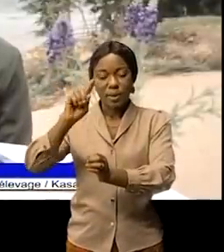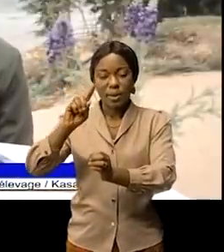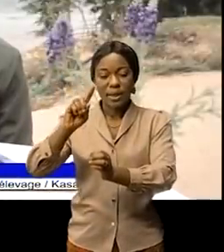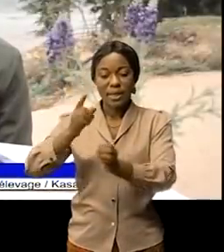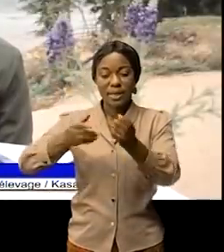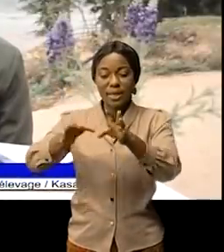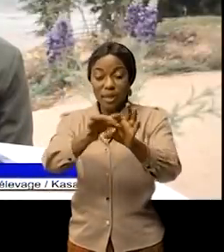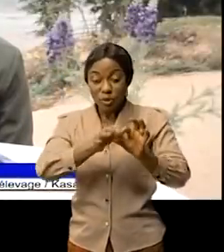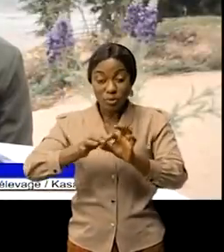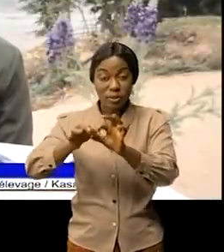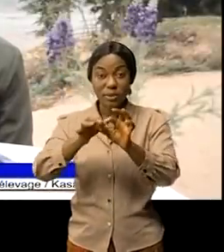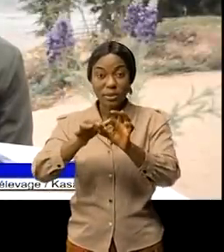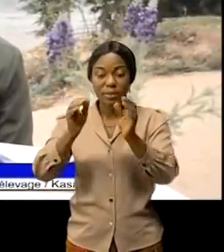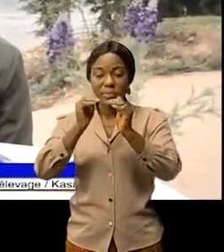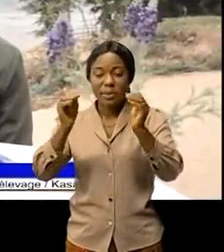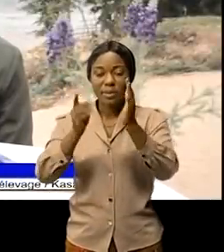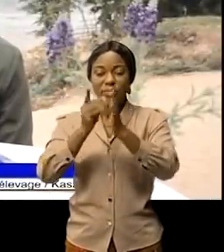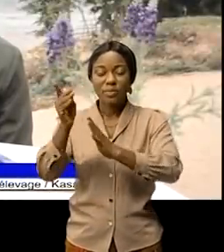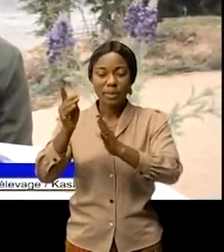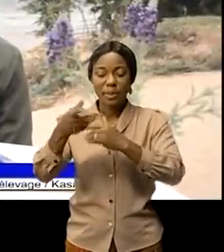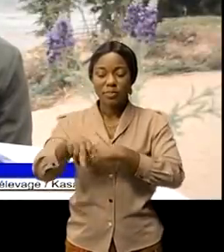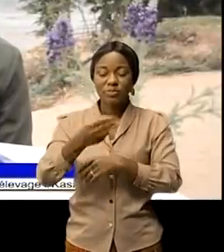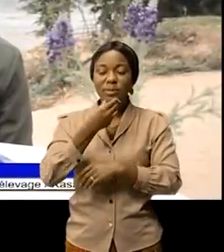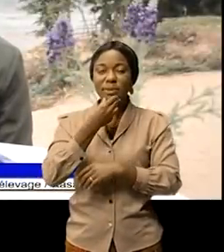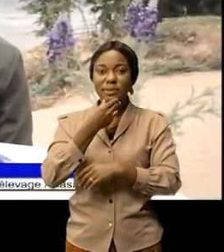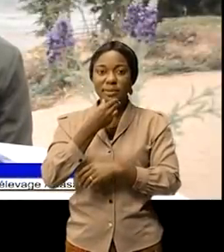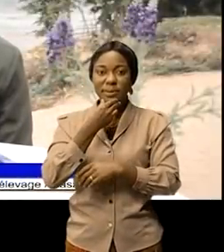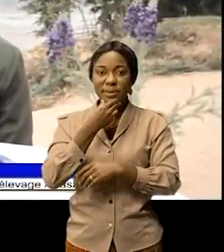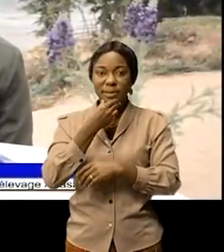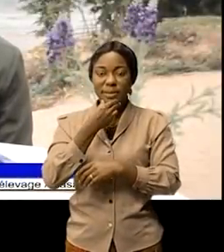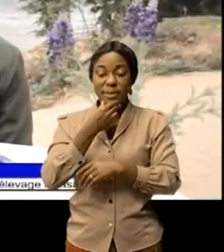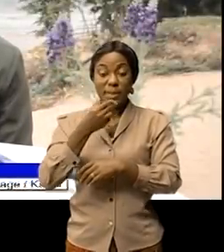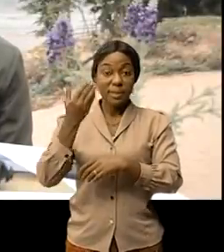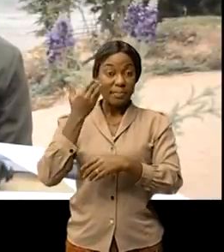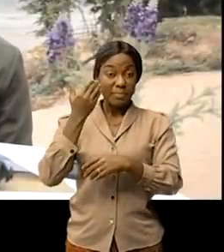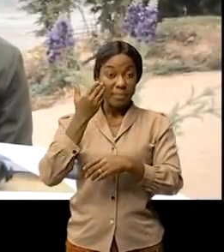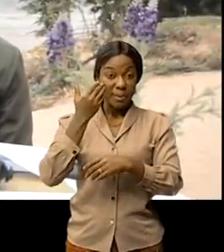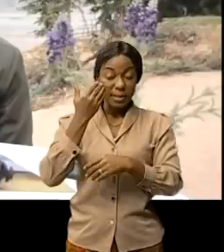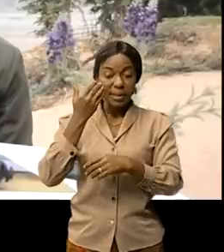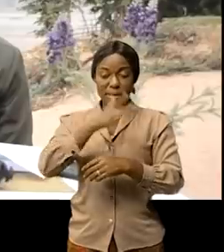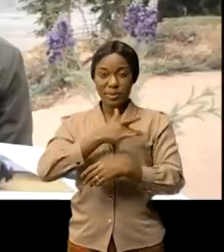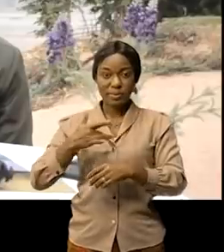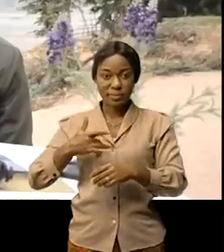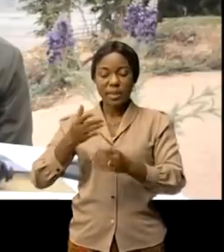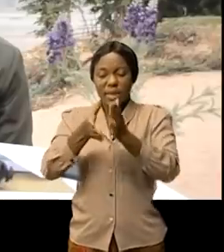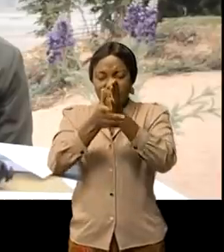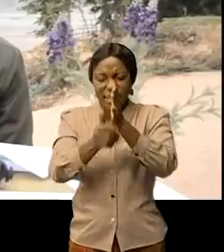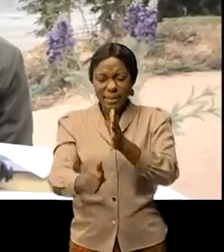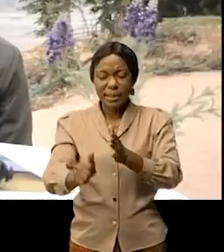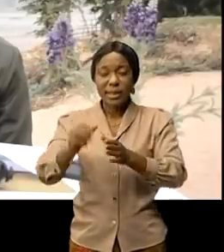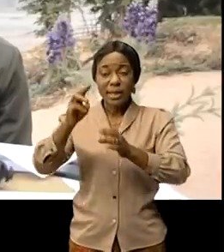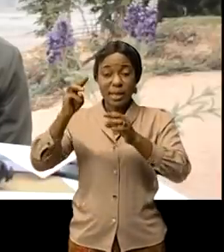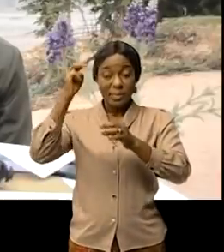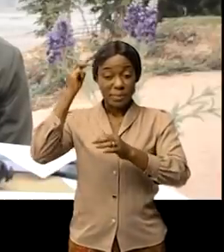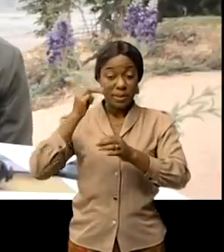réconciliation paix et développement de la province du Kassai le personne au regard de leur nom en sa qualité de ministre